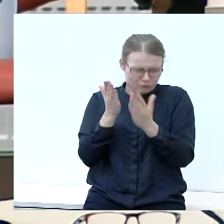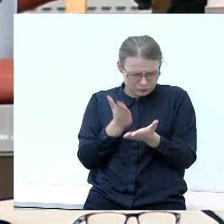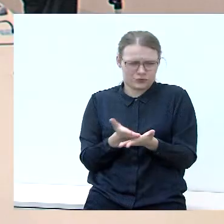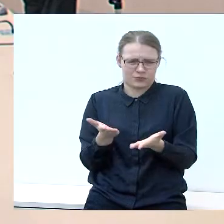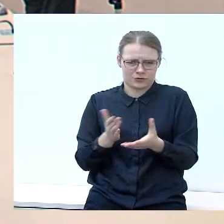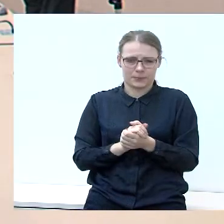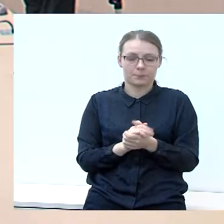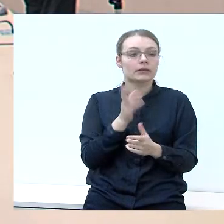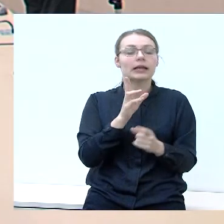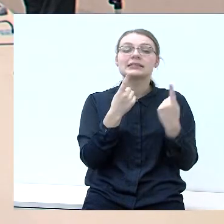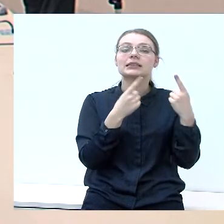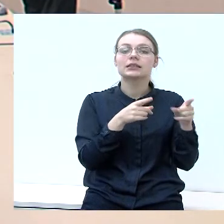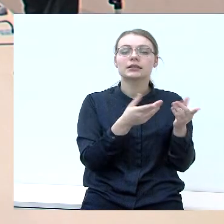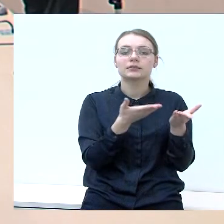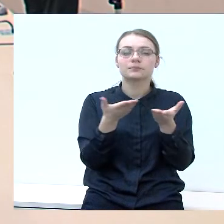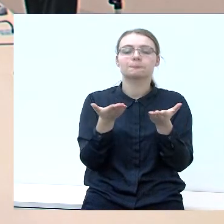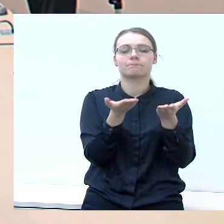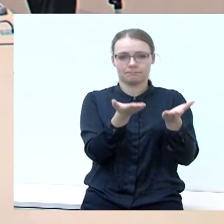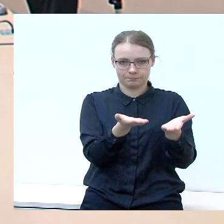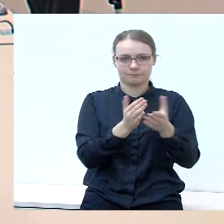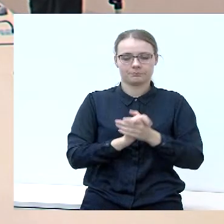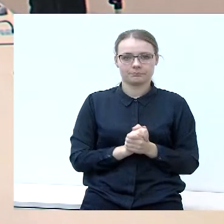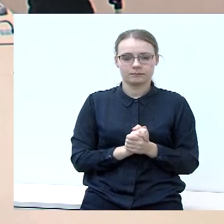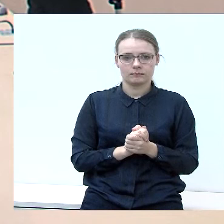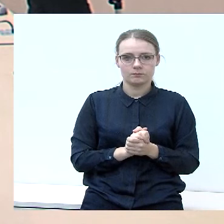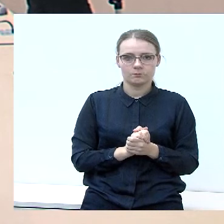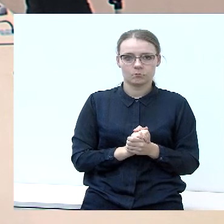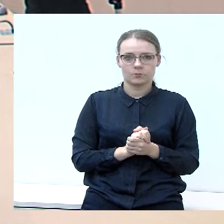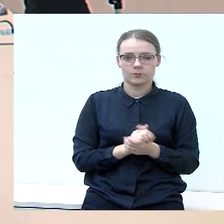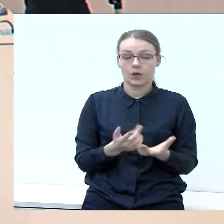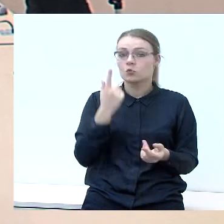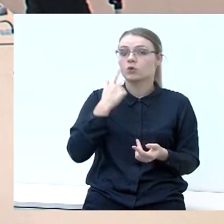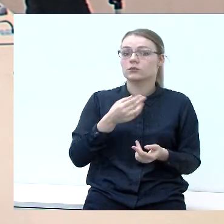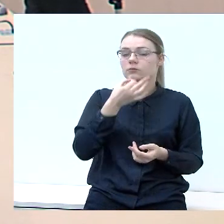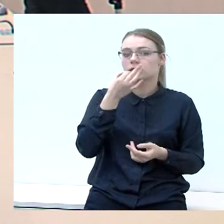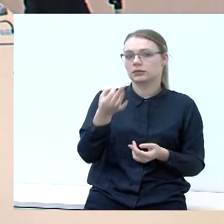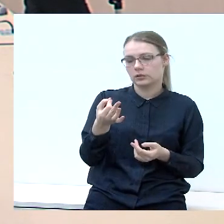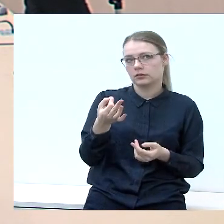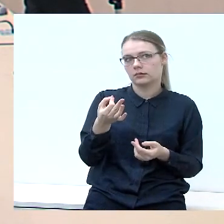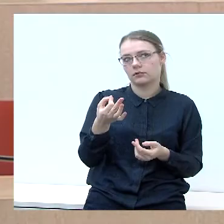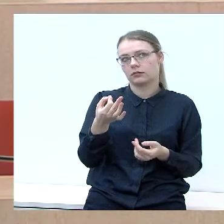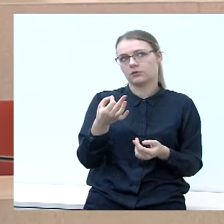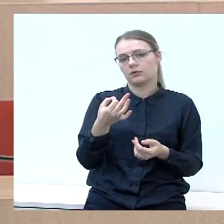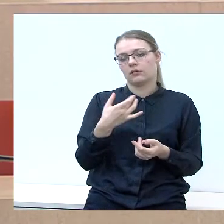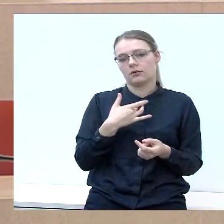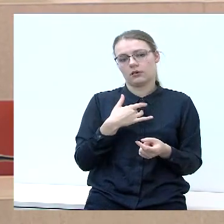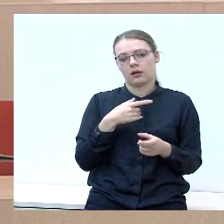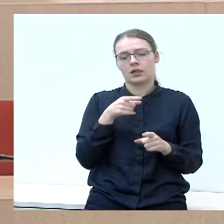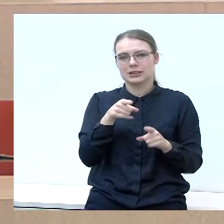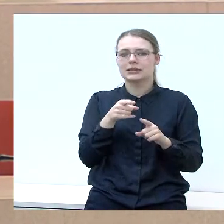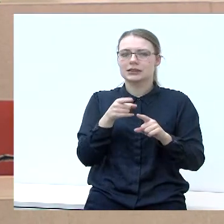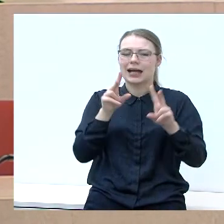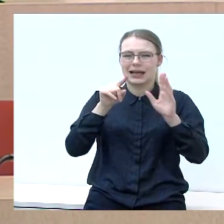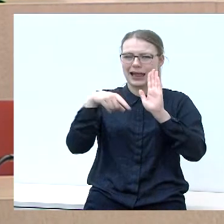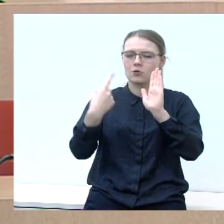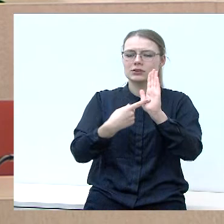Sekantis kuris? Prašau. Norėčiau pasakyti, kad gal mes per paprastai pasižiūrim į šitą labai sudėtingą